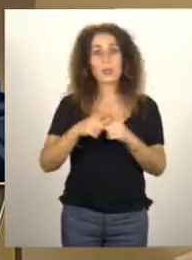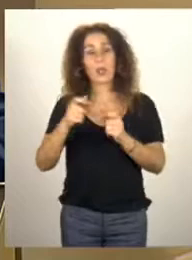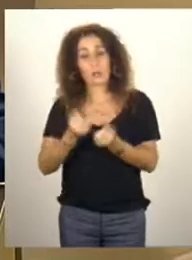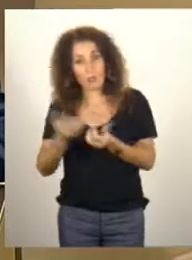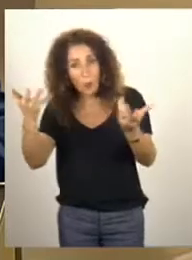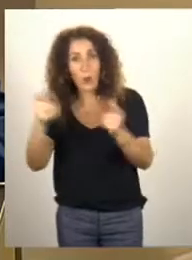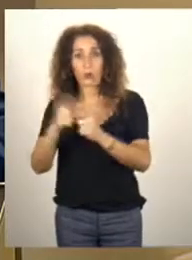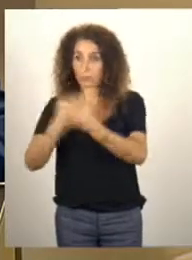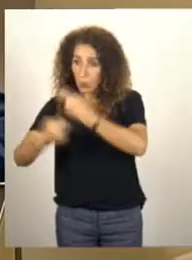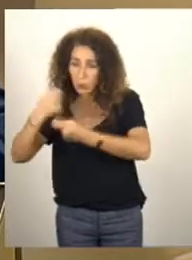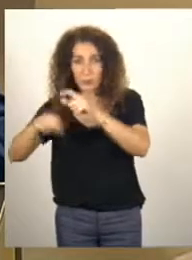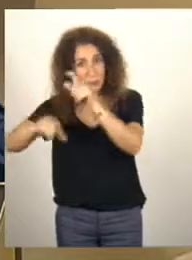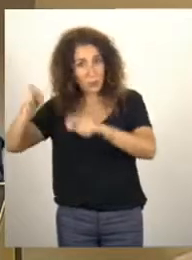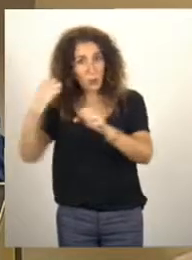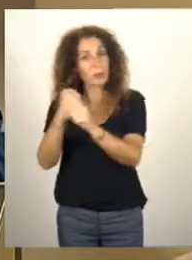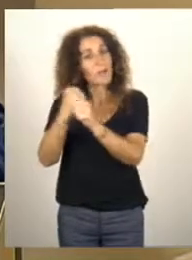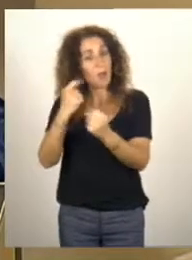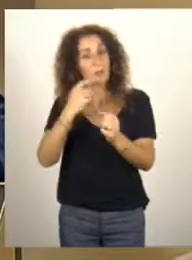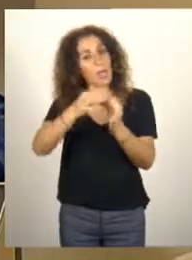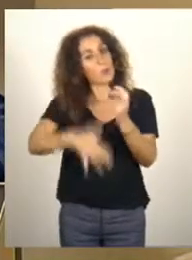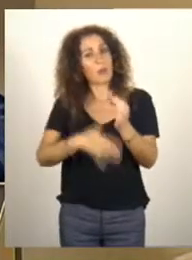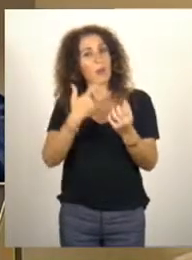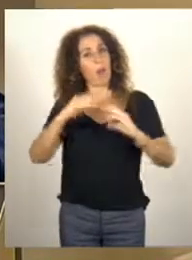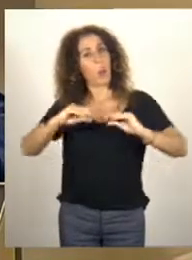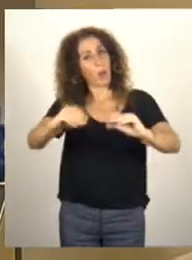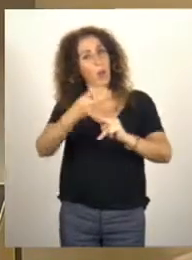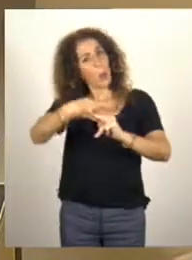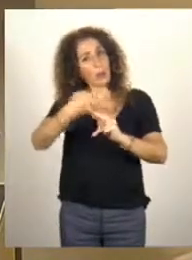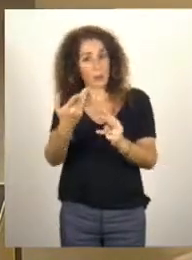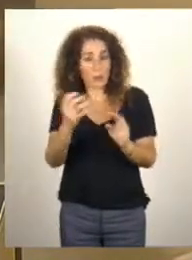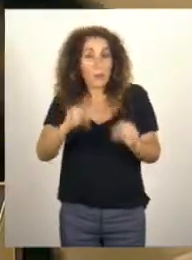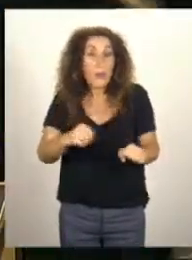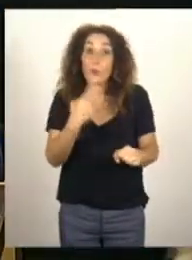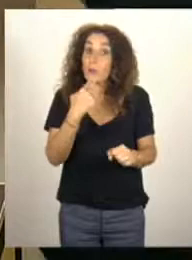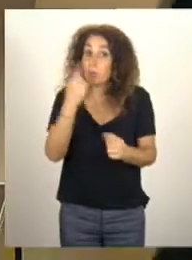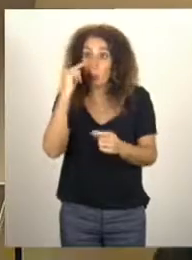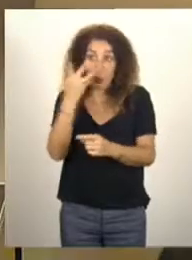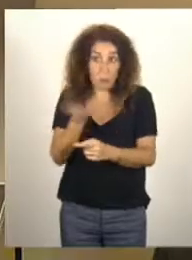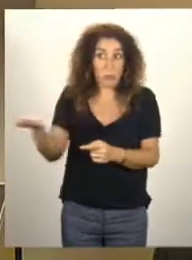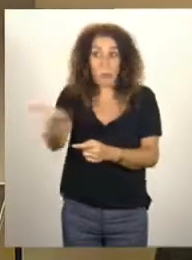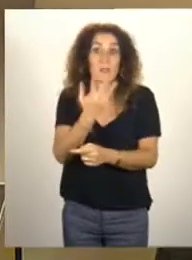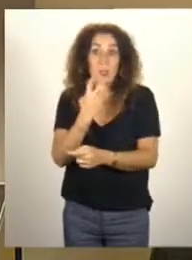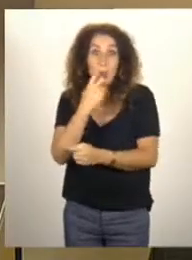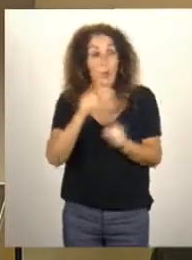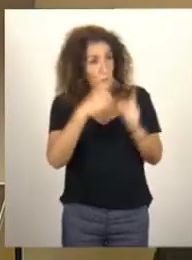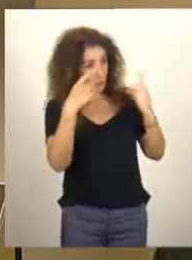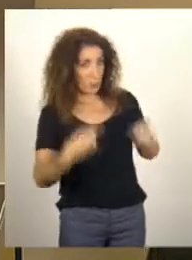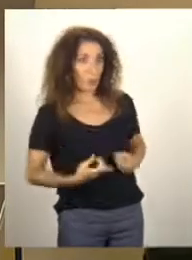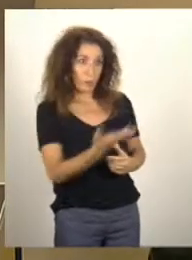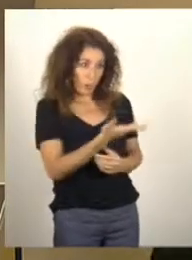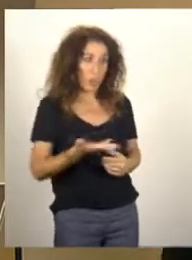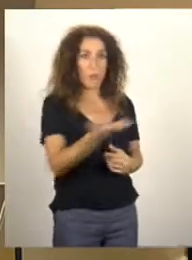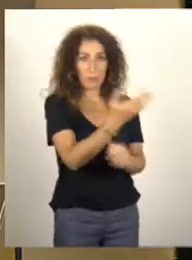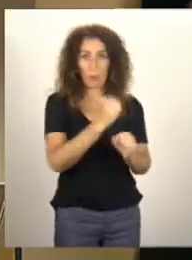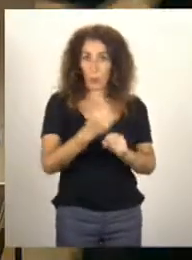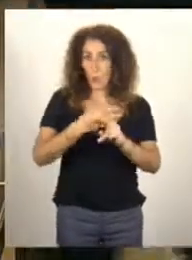et où nous avons eu des résultats très concrets, des outils qui pourraient être utiles non seulement pour les citoyens mais aussi les députés. Vous pouvez voir tous